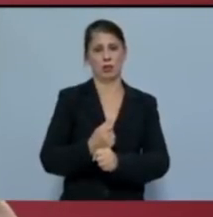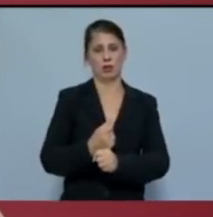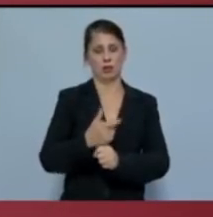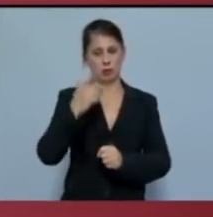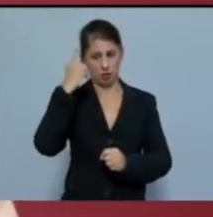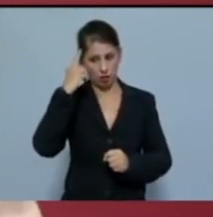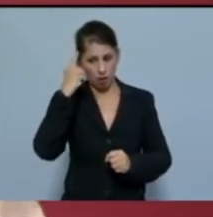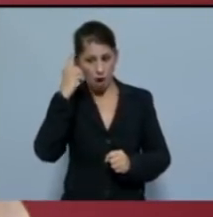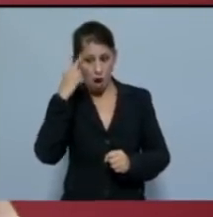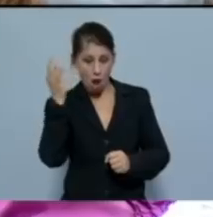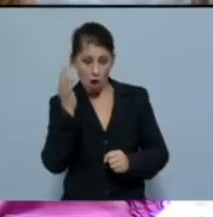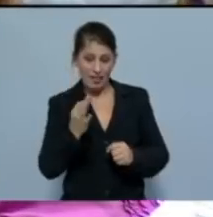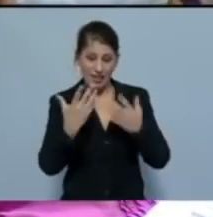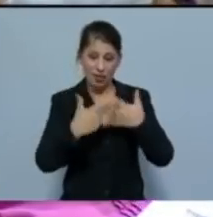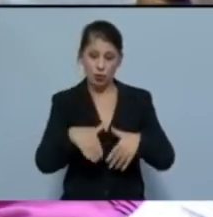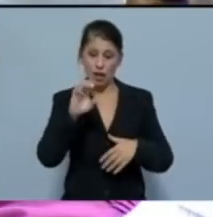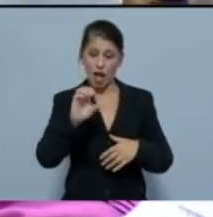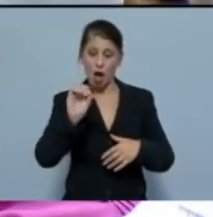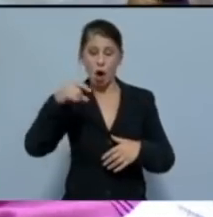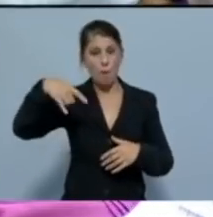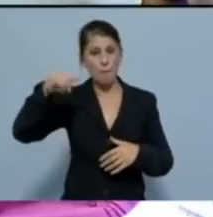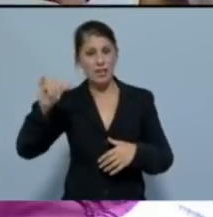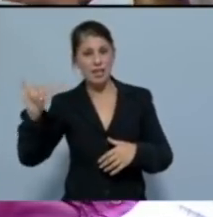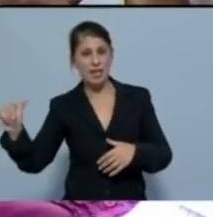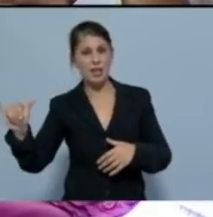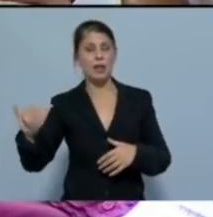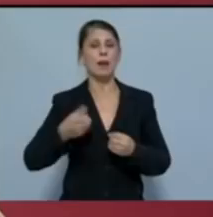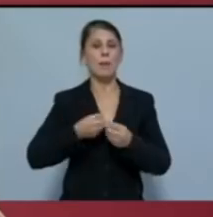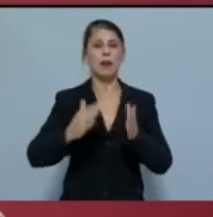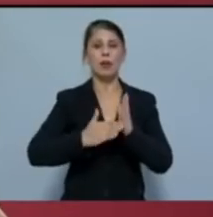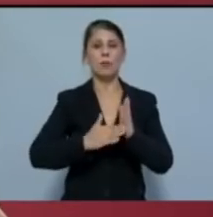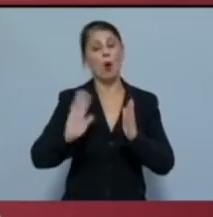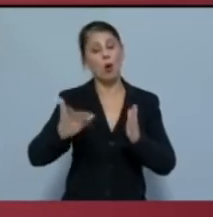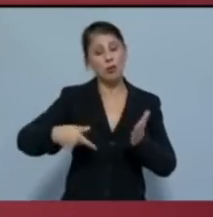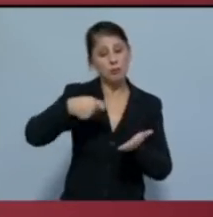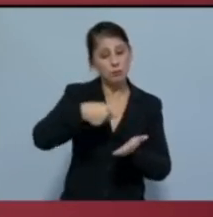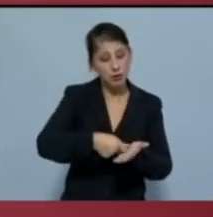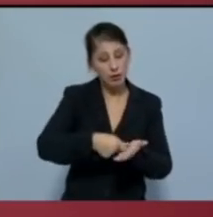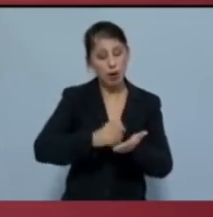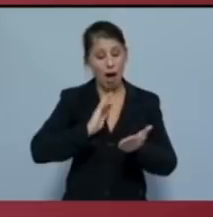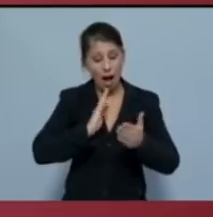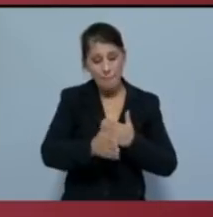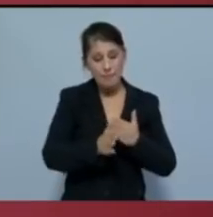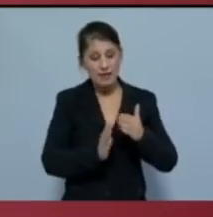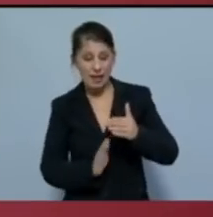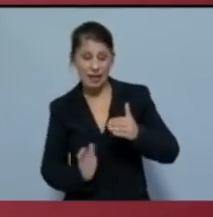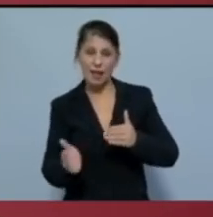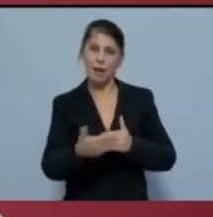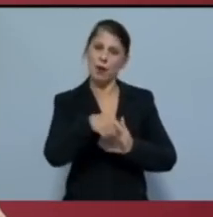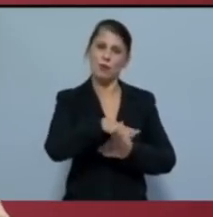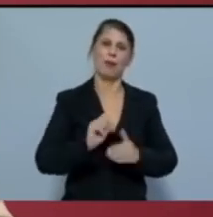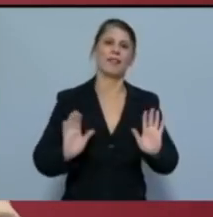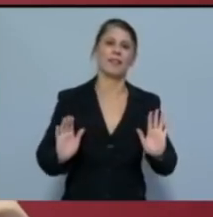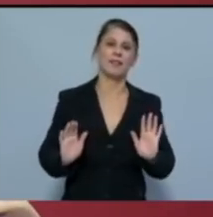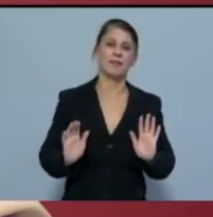του ΕΟΠΗ σημαίνει παροχή υπηρεσιών στη βάση του ό,τι πληρώνεις άμεσα ή έμεσα παίρνεις.